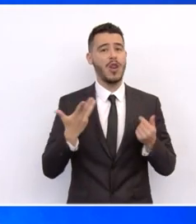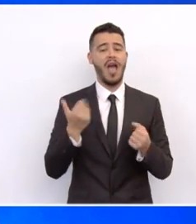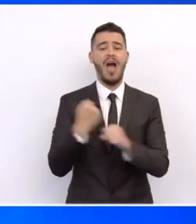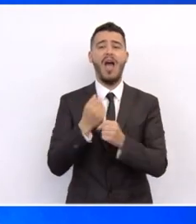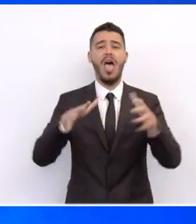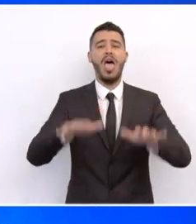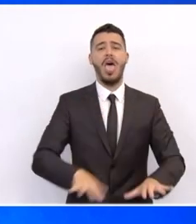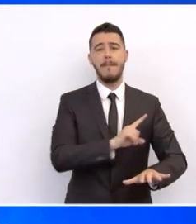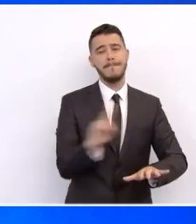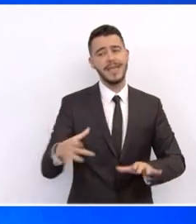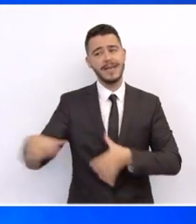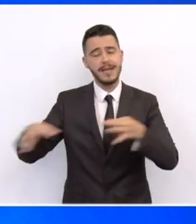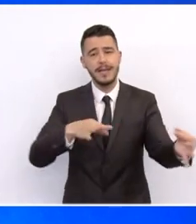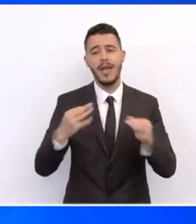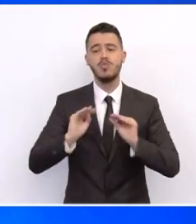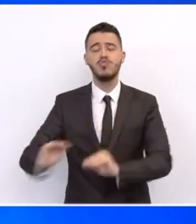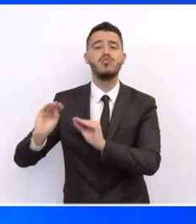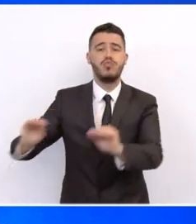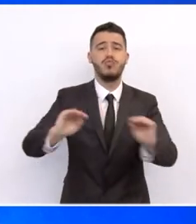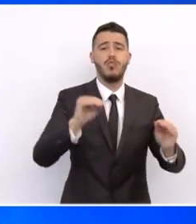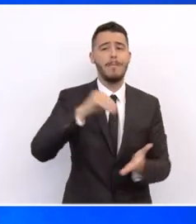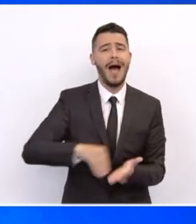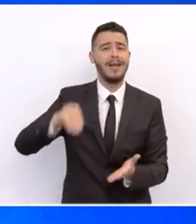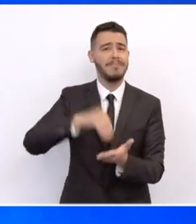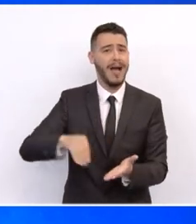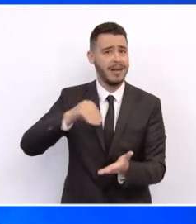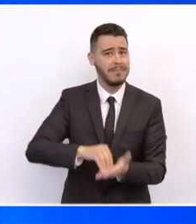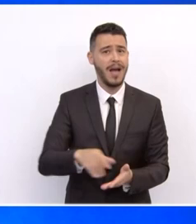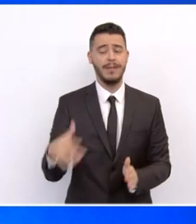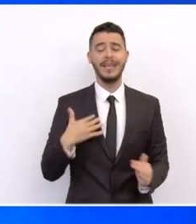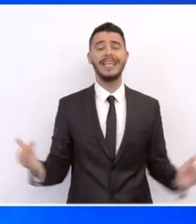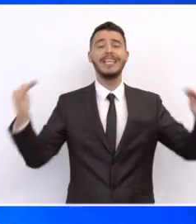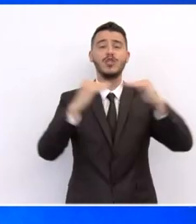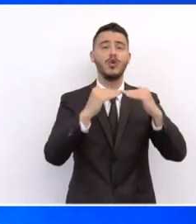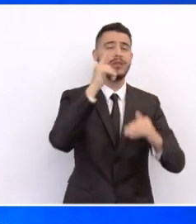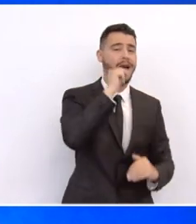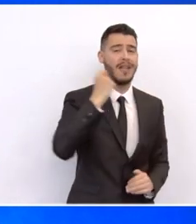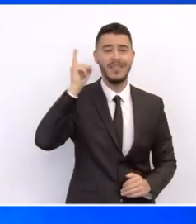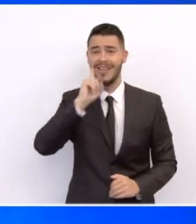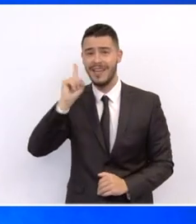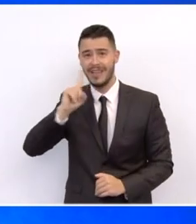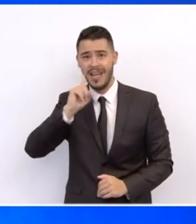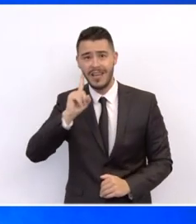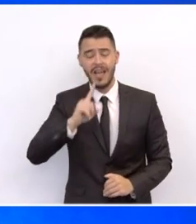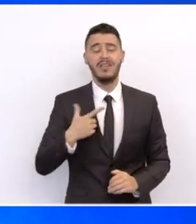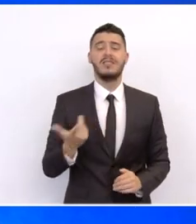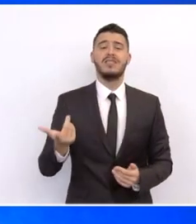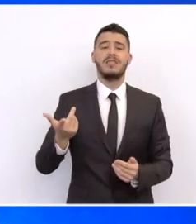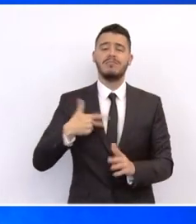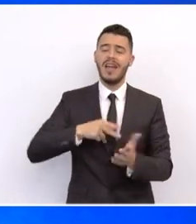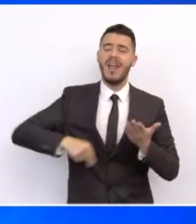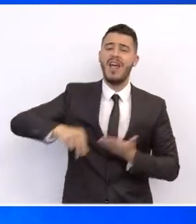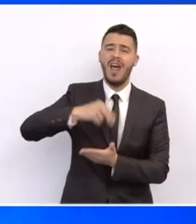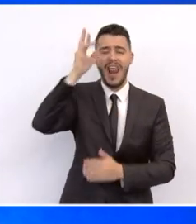Κατάρτισης και της Εκπαίδευσης των νέων μας, το Εθνικό Σχέδιο Δράσης για την Ισότητα των Φύλων και την Εξάλληψη όλων των έμφυλων ανισοτήτων,